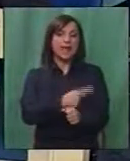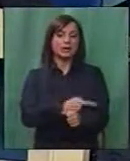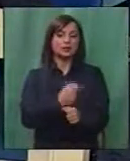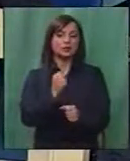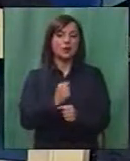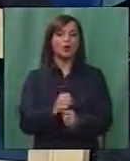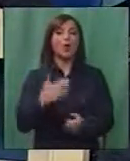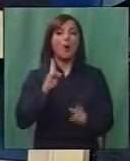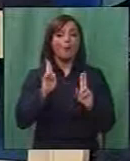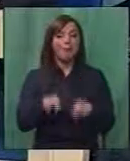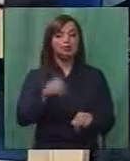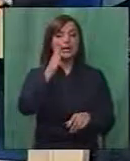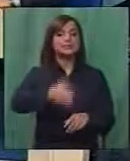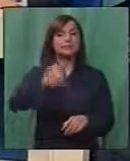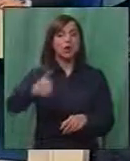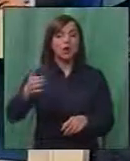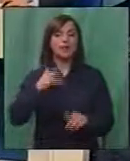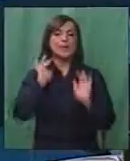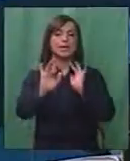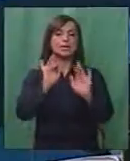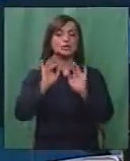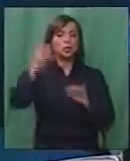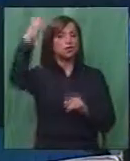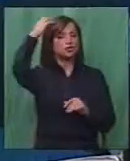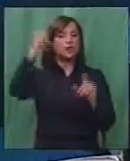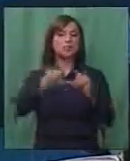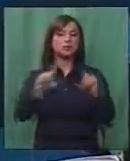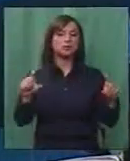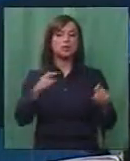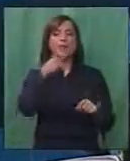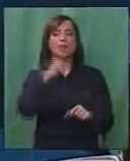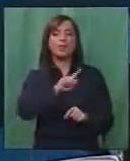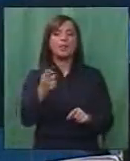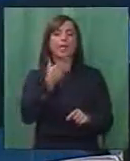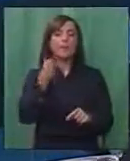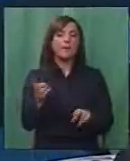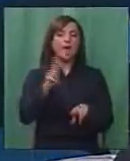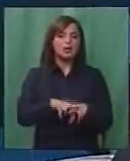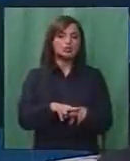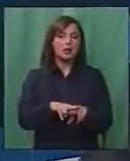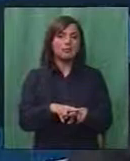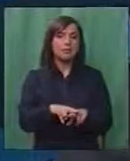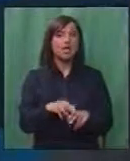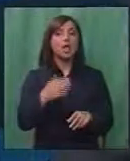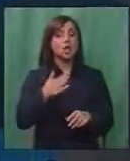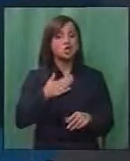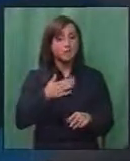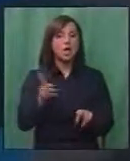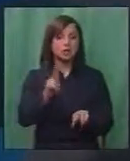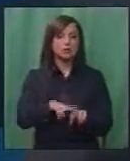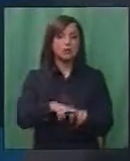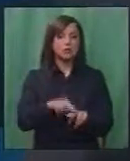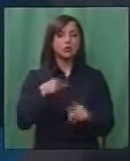капацитетите. Значи, може секој да ги критикува државните институцији, да вика нема решение или... има решение,